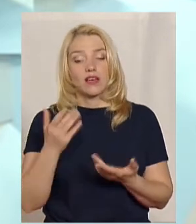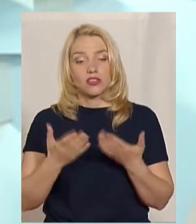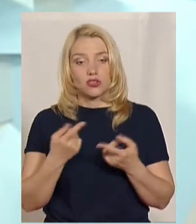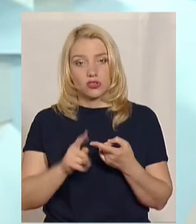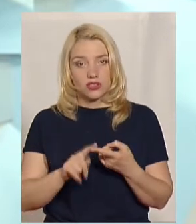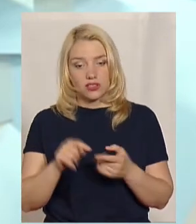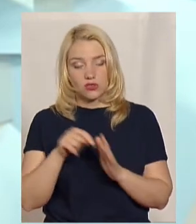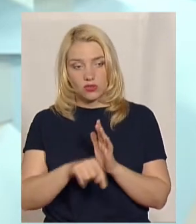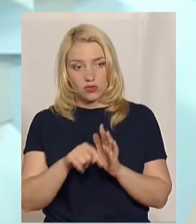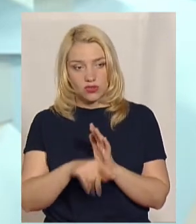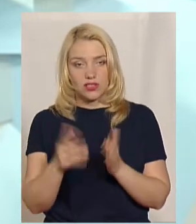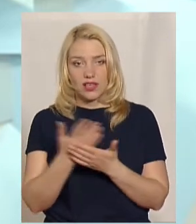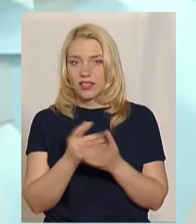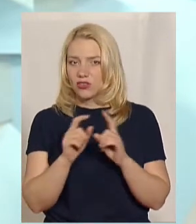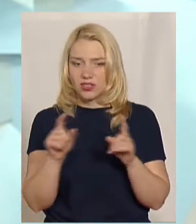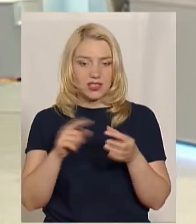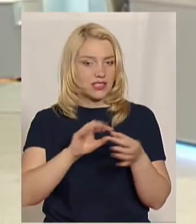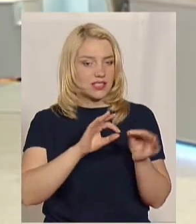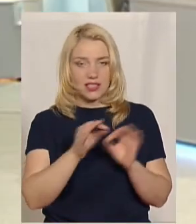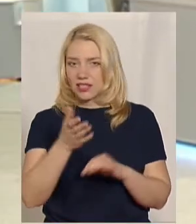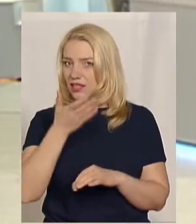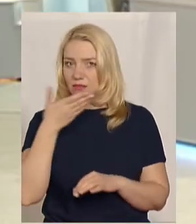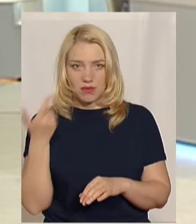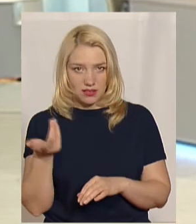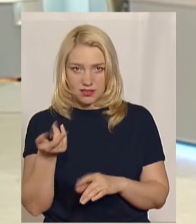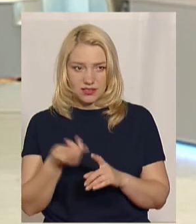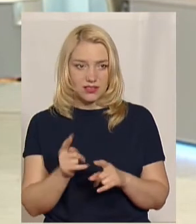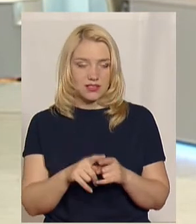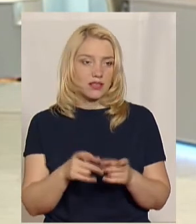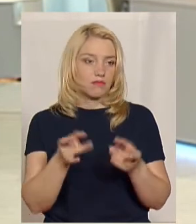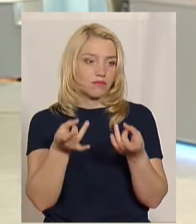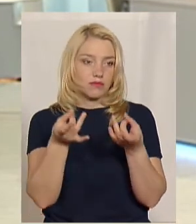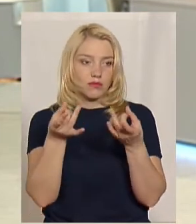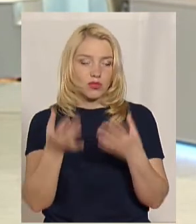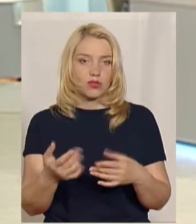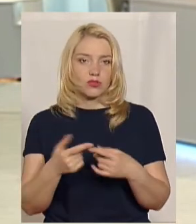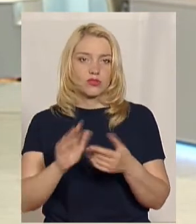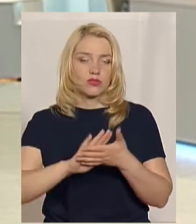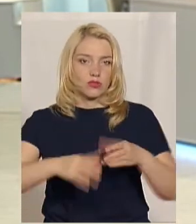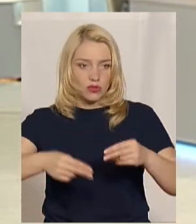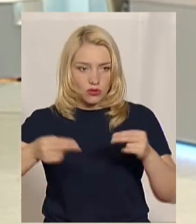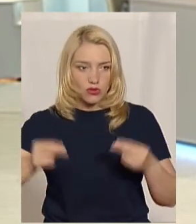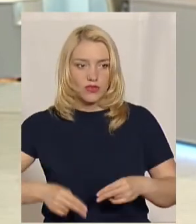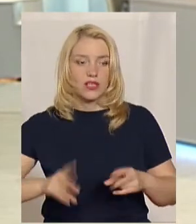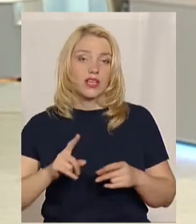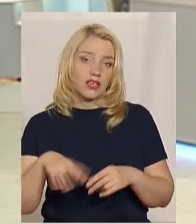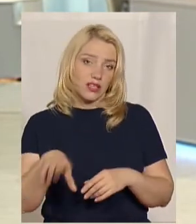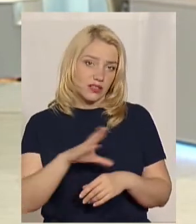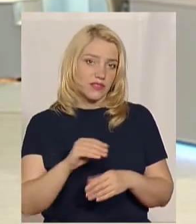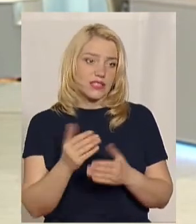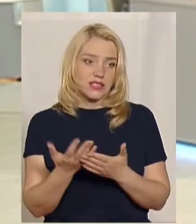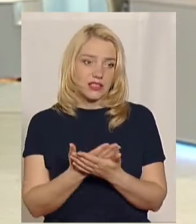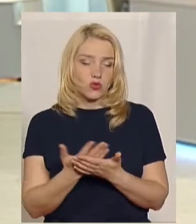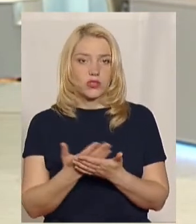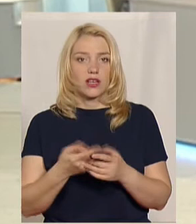кінотеатру, це не так складно. А, тобто це простіше? Це набагато простіше. Ми просто заключаємо договір, і так, як і всіх кінотеатрах.